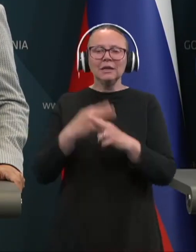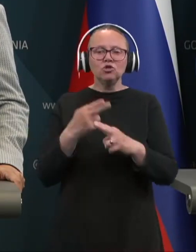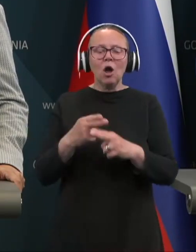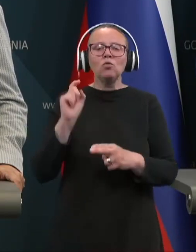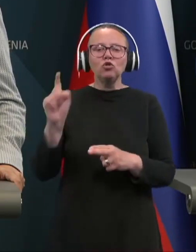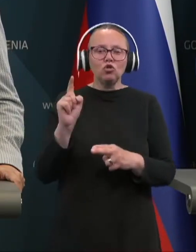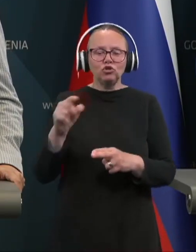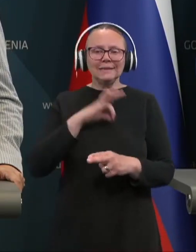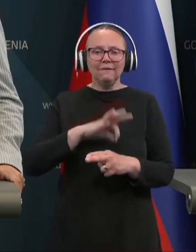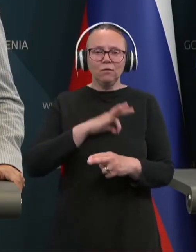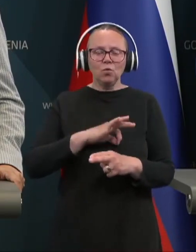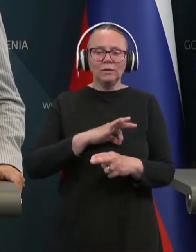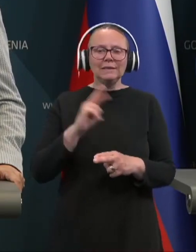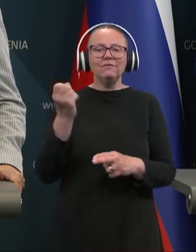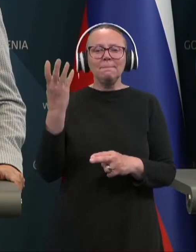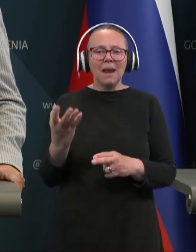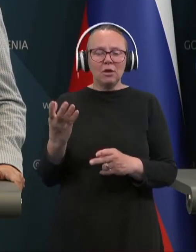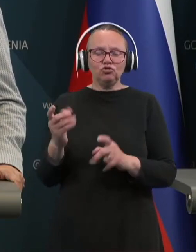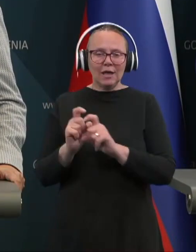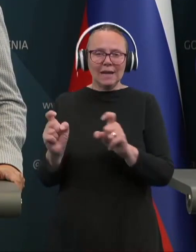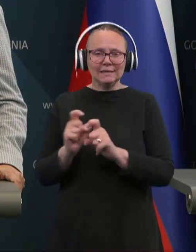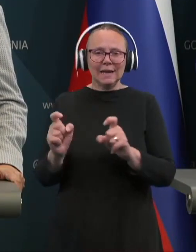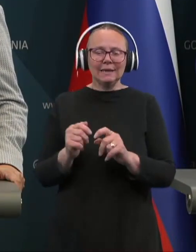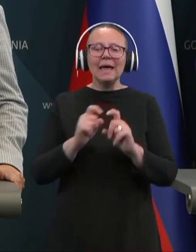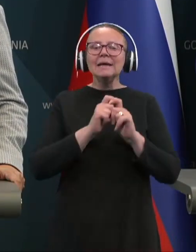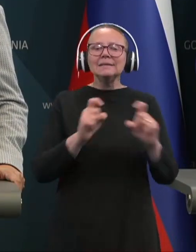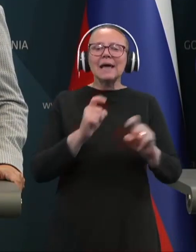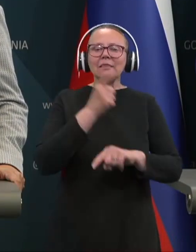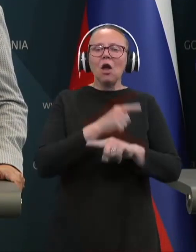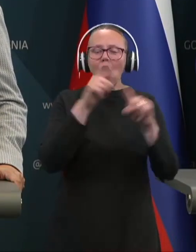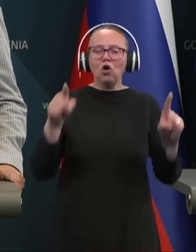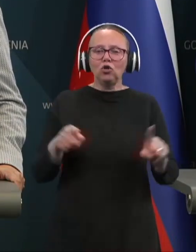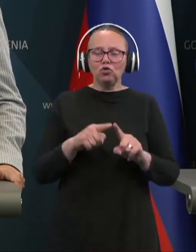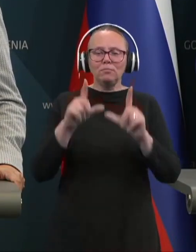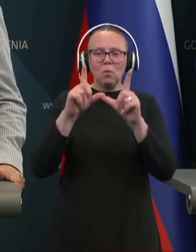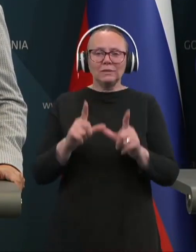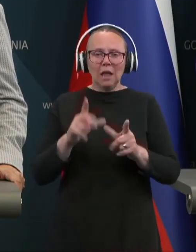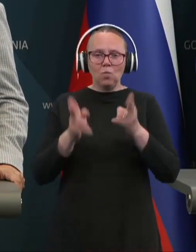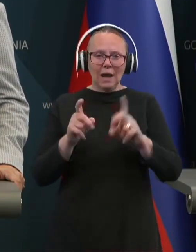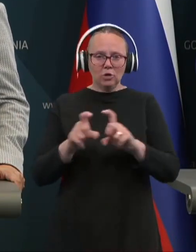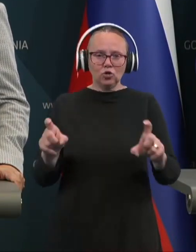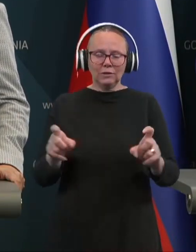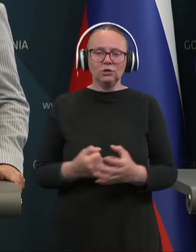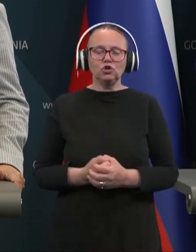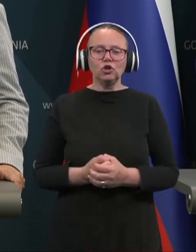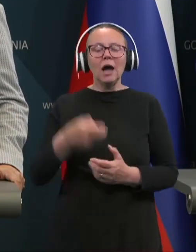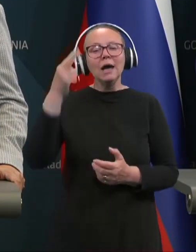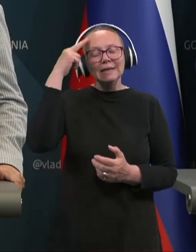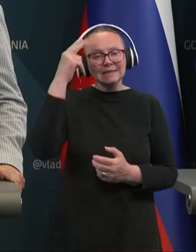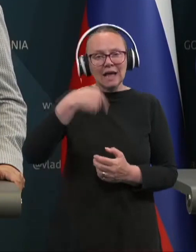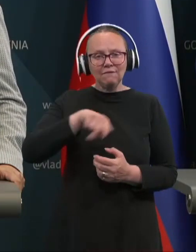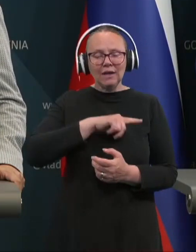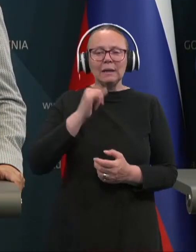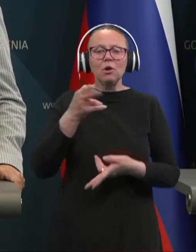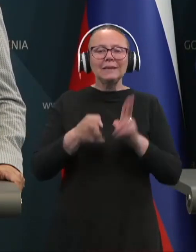-tožiljskih funkcij v plačne razrede zaradi odločbe ostavnega sodišča. Zavedamo se,